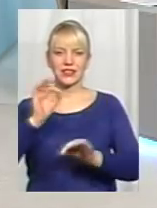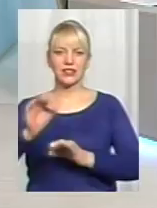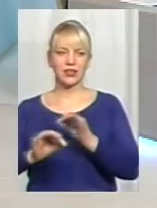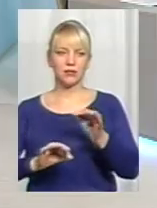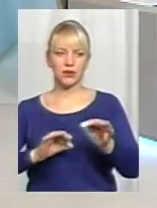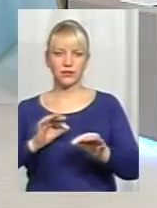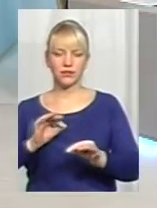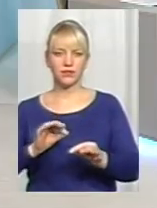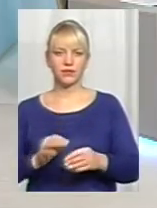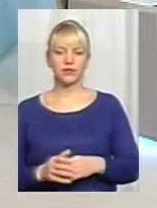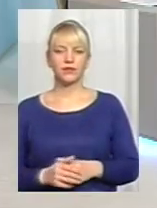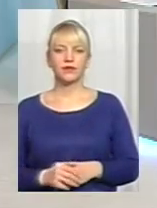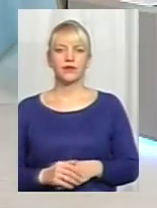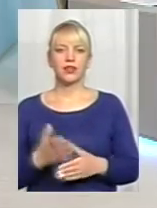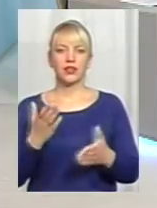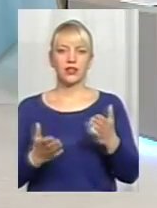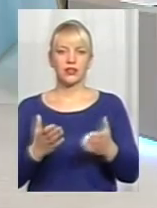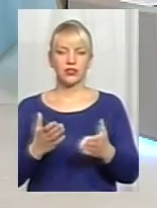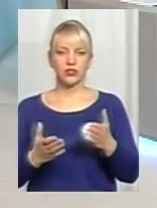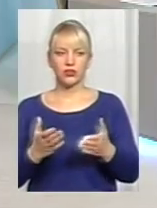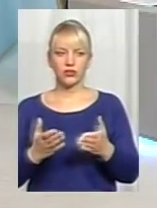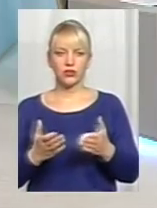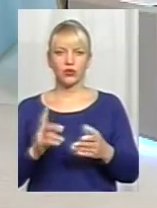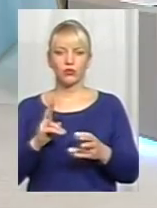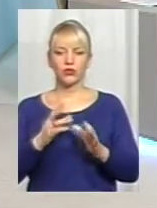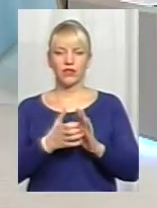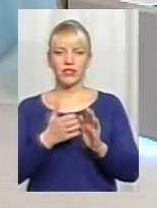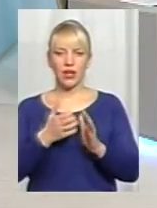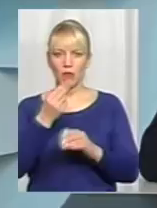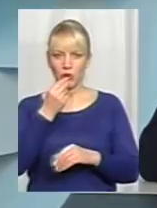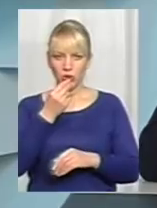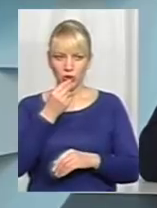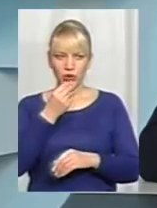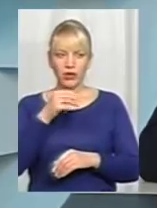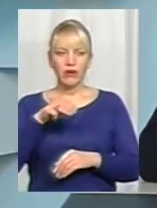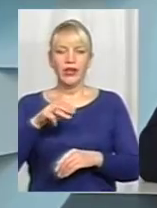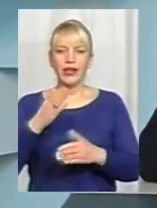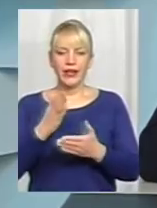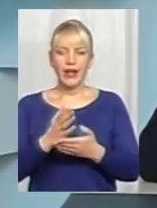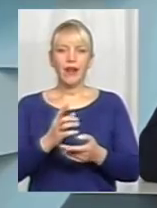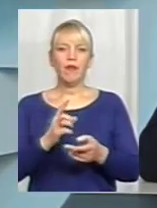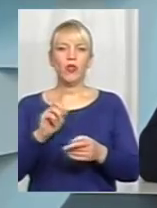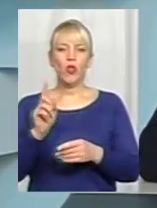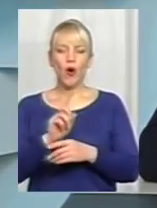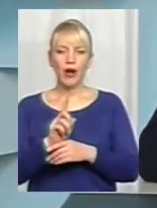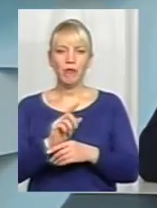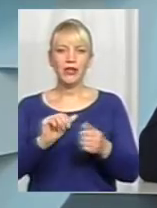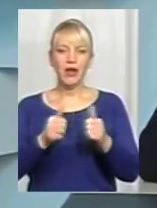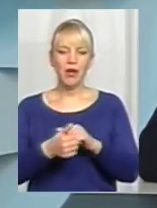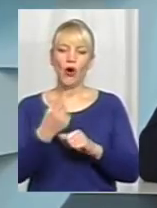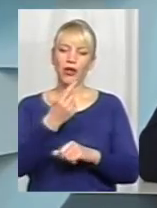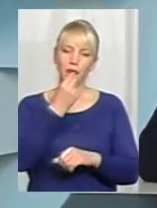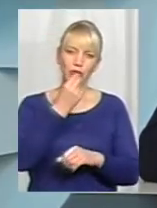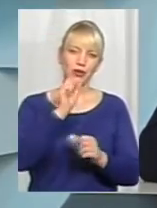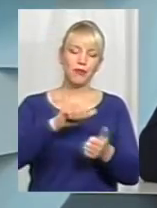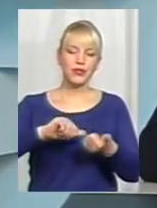мінімум на 60 діб. В разі, якщо якоїсь продукти не вистачає, таке також може бути. Є норми заміни, де один продукт може замити на